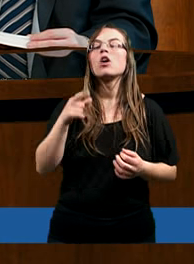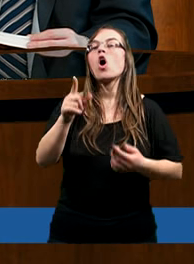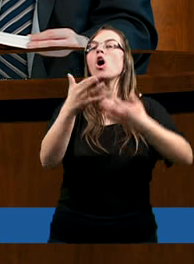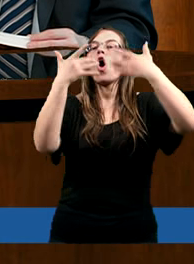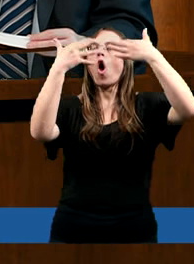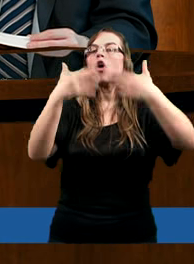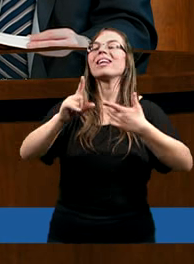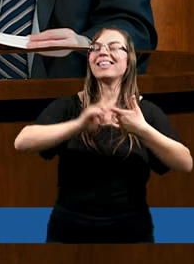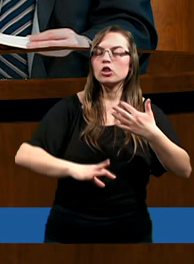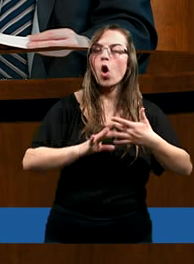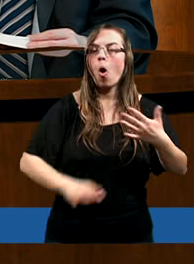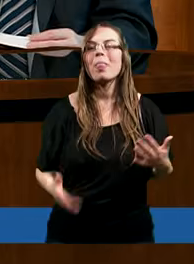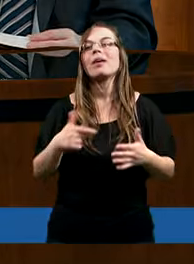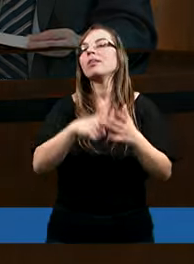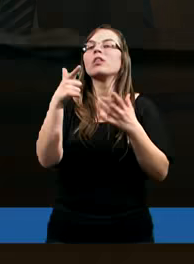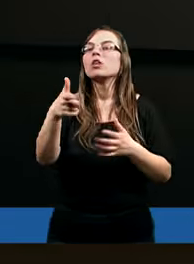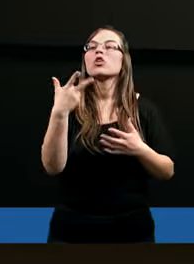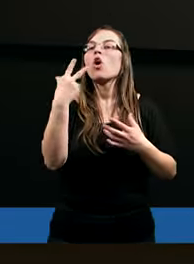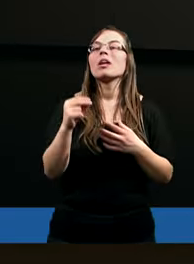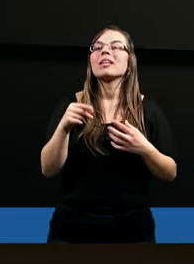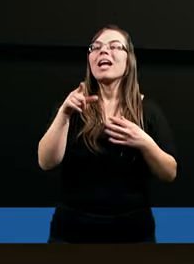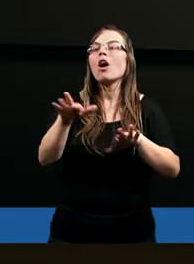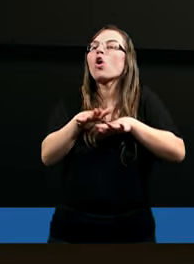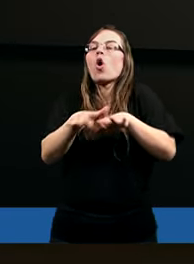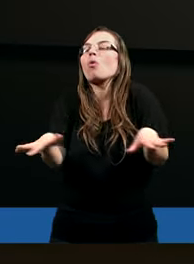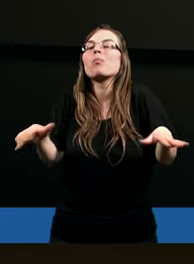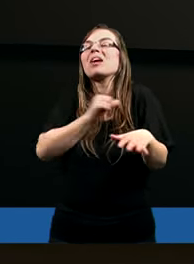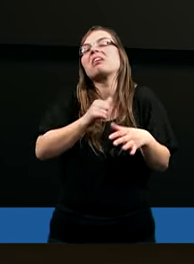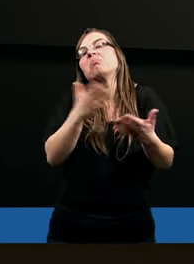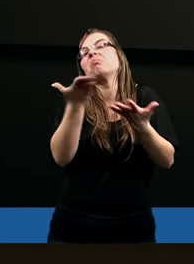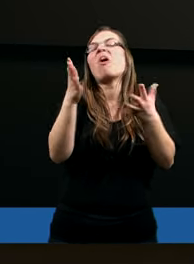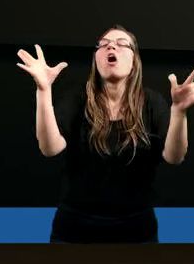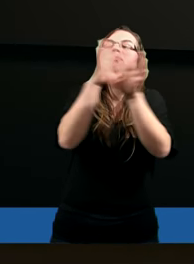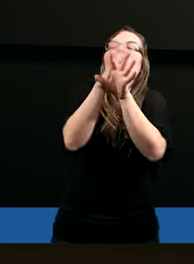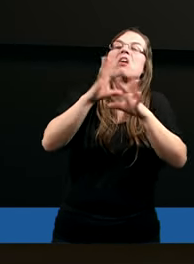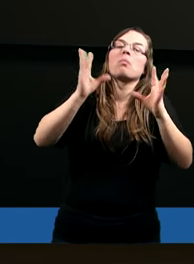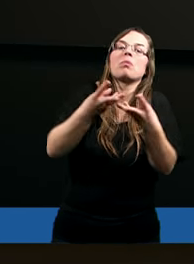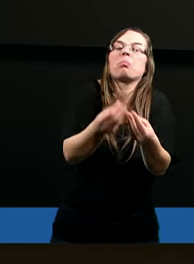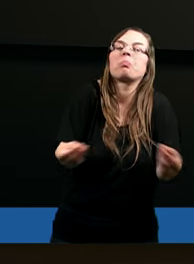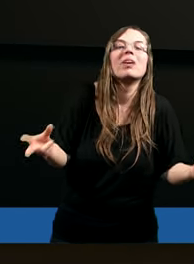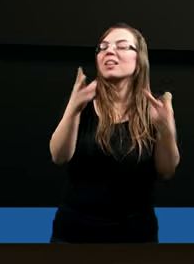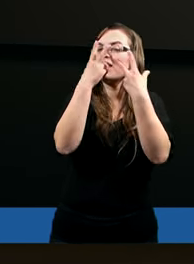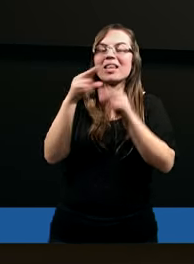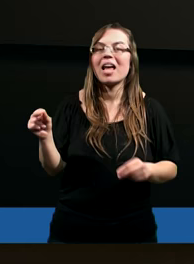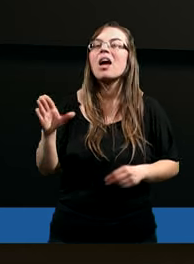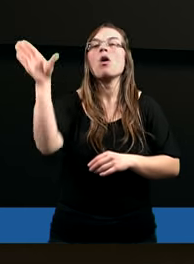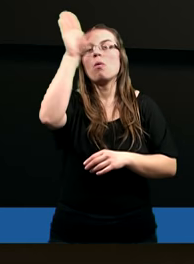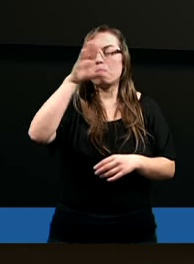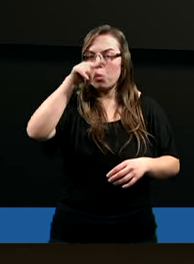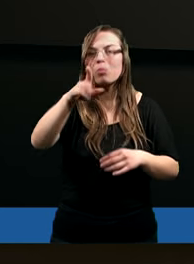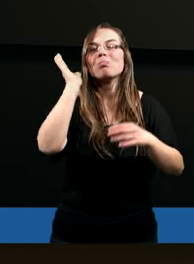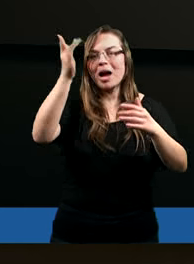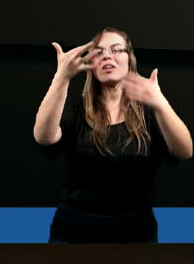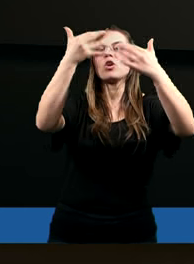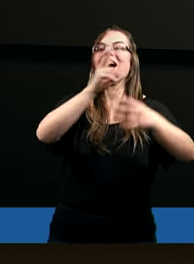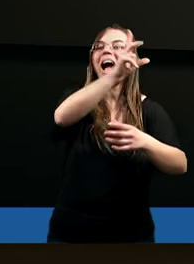rozliczone. To nie zniknie w cieniu, nie rozpłynie się gdzieś tam w powietrzu. Pan Bóg z tego